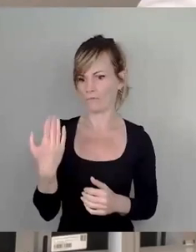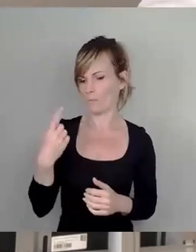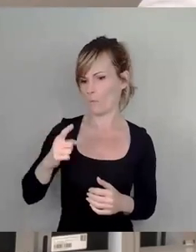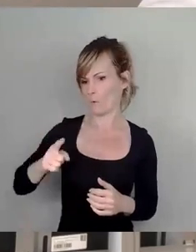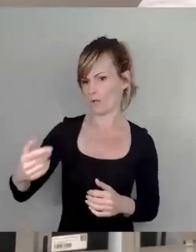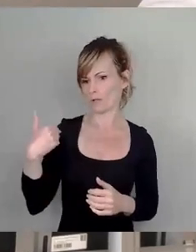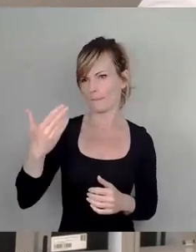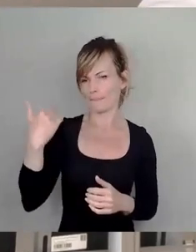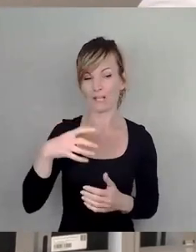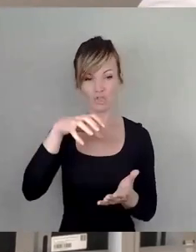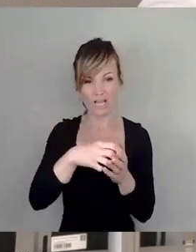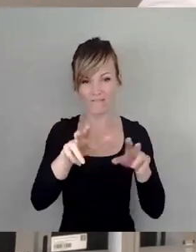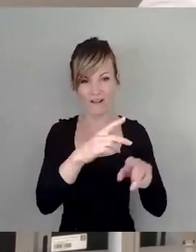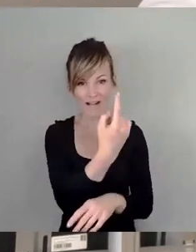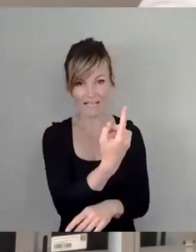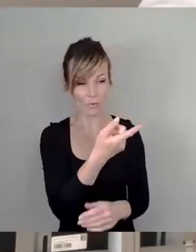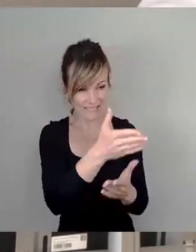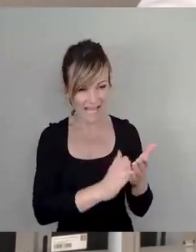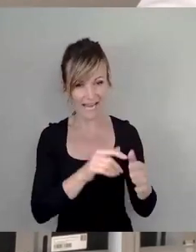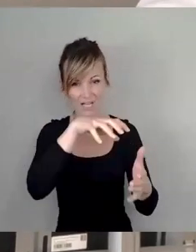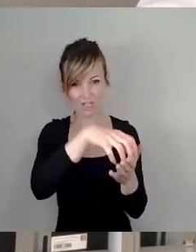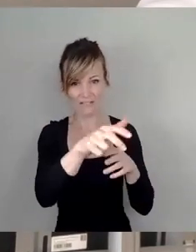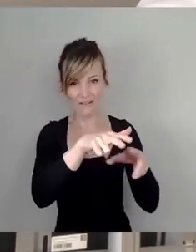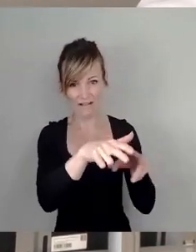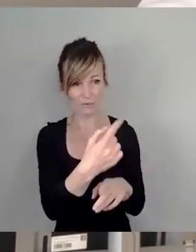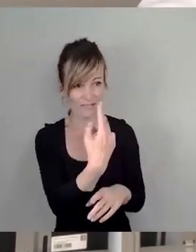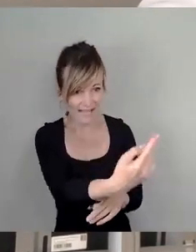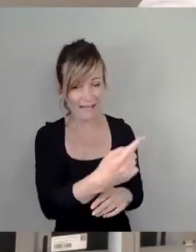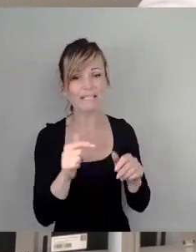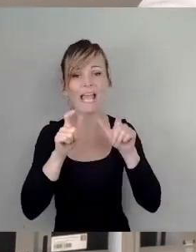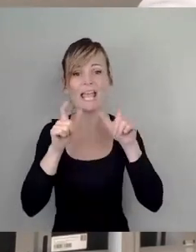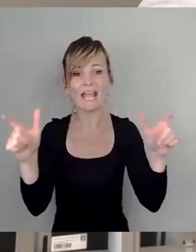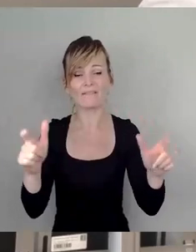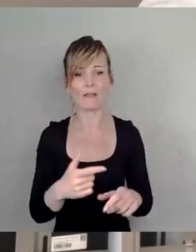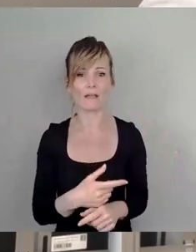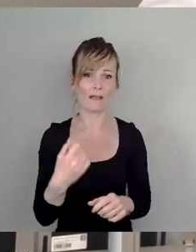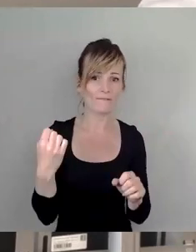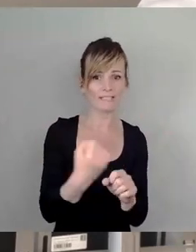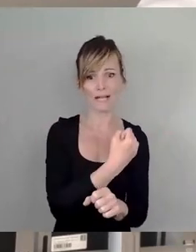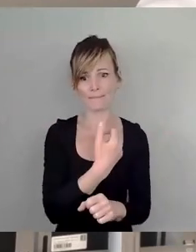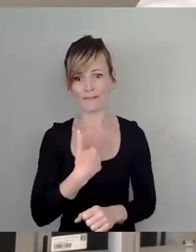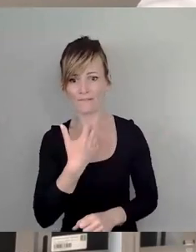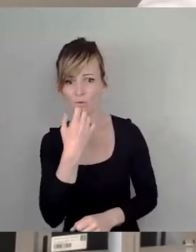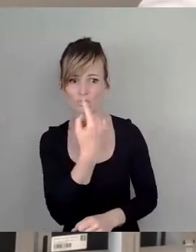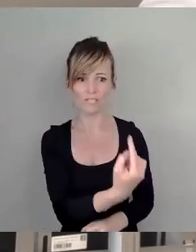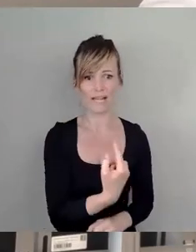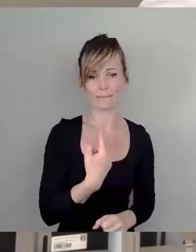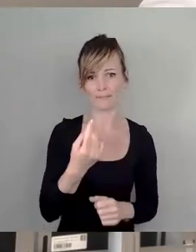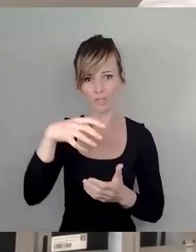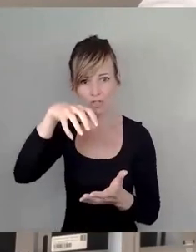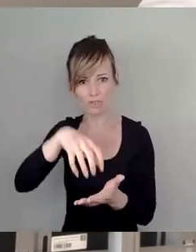Stadtverwaltung, als Teil der Stadtverwaltung, den Hilferuf gehört, verdammt, ich will ein kleines Straßenfest veranstalten, einen da